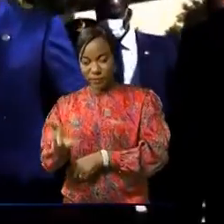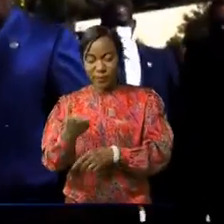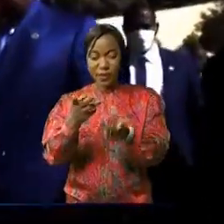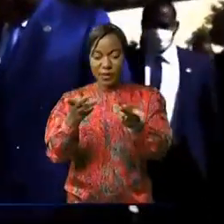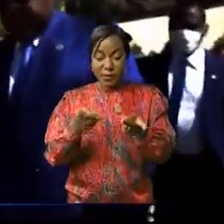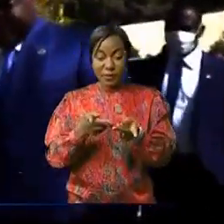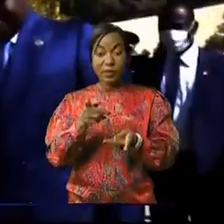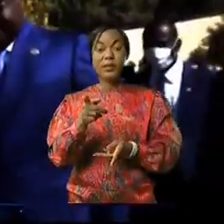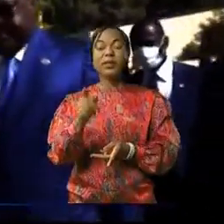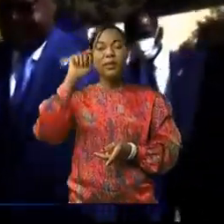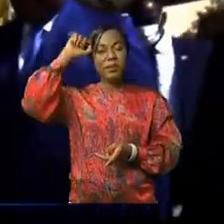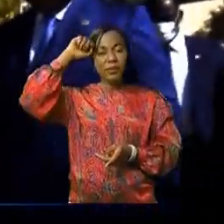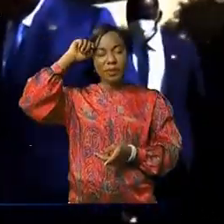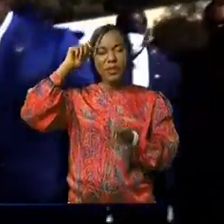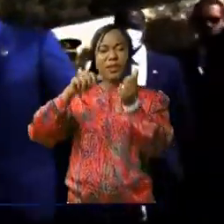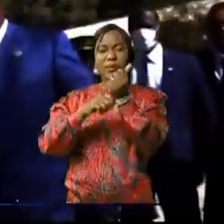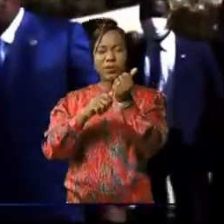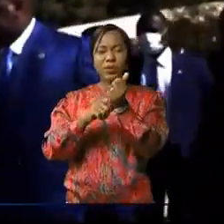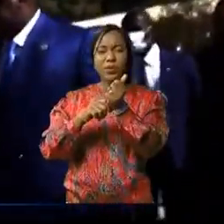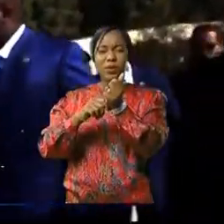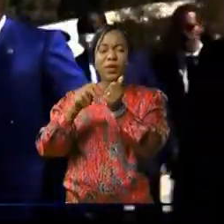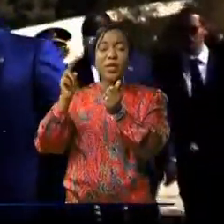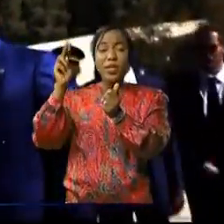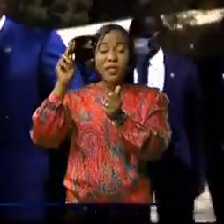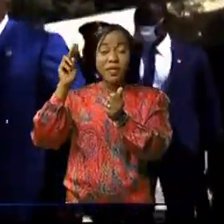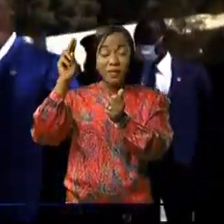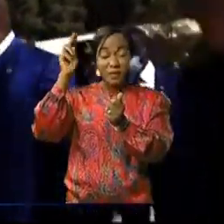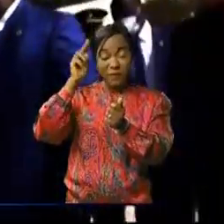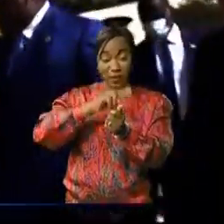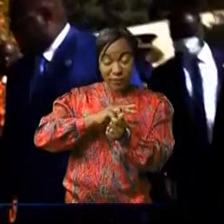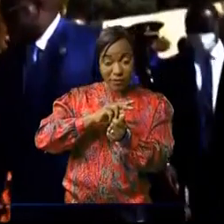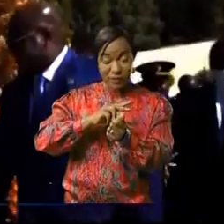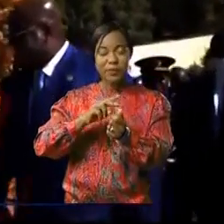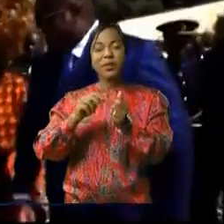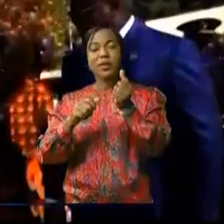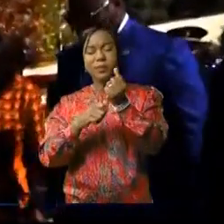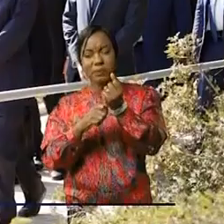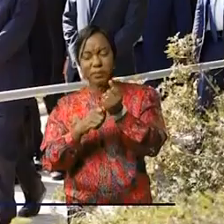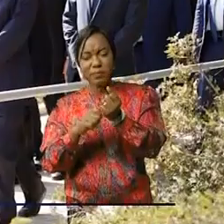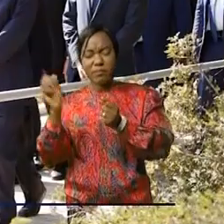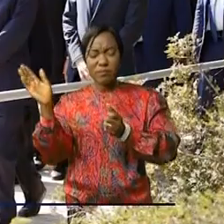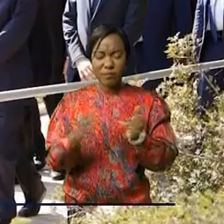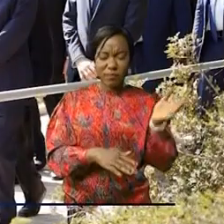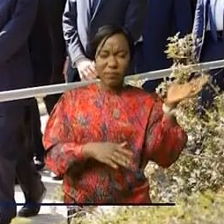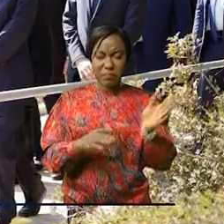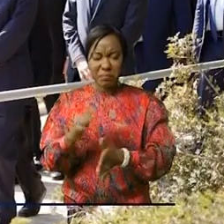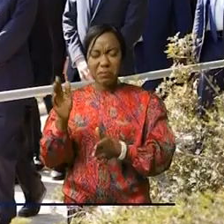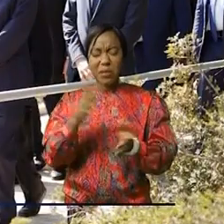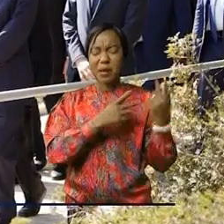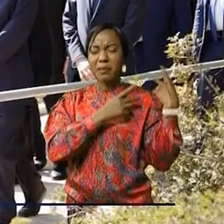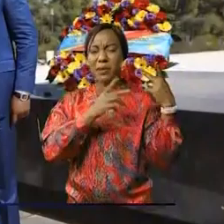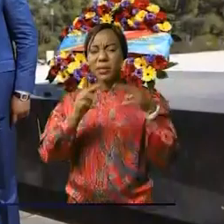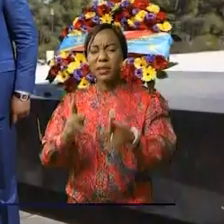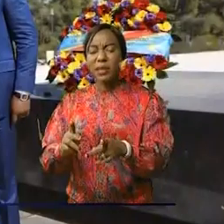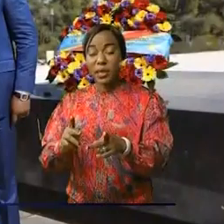lieux érigés à mémoire des victimes de la Shoah, les génocides du peuple juif perpétrés par les nazis pendant la